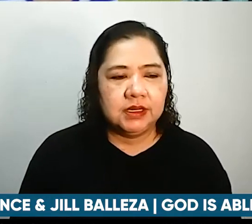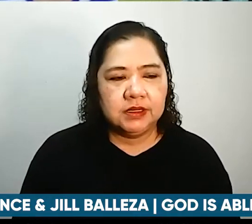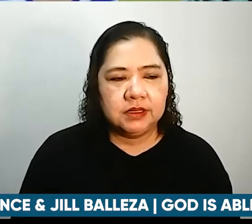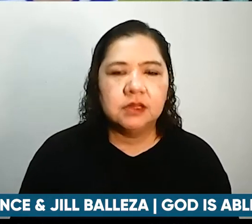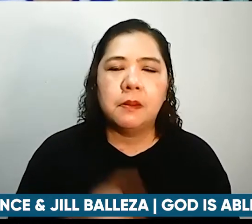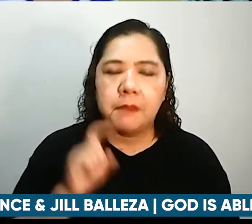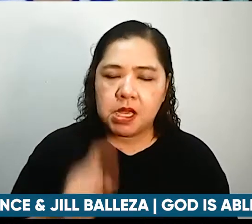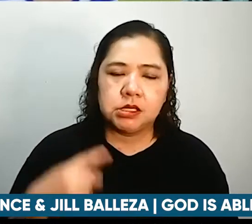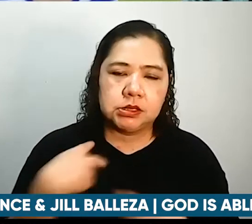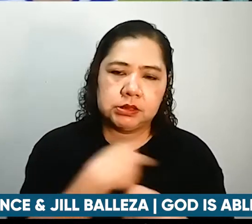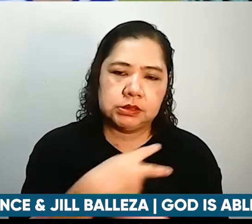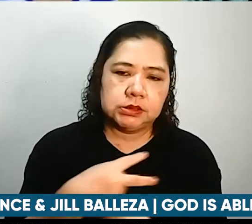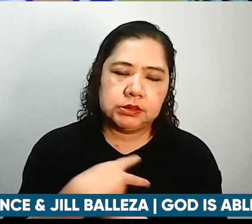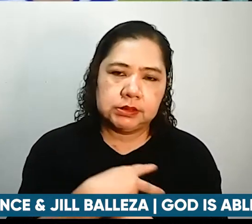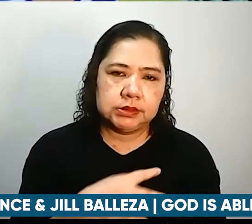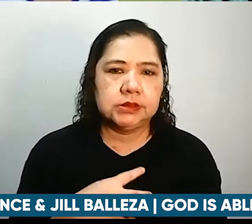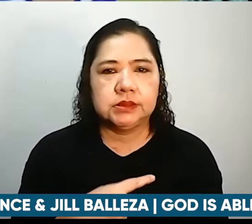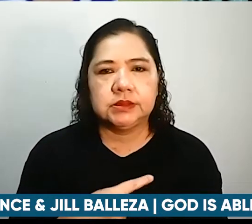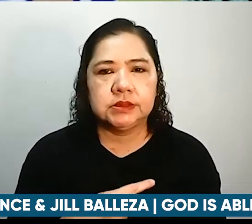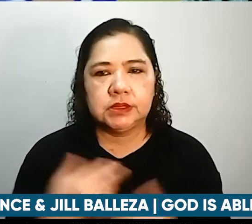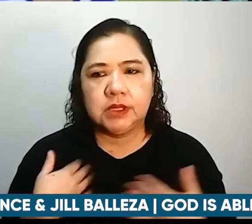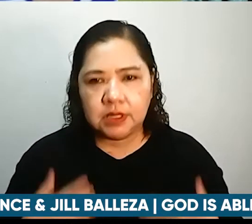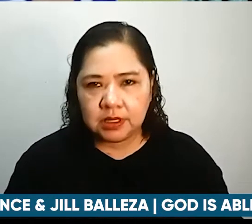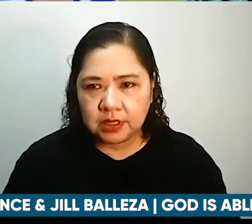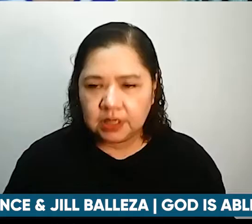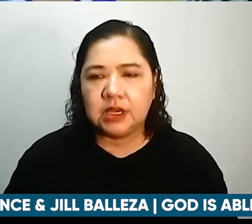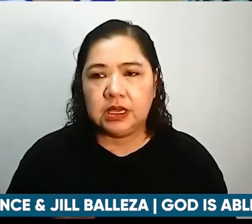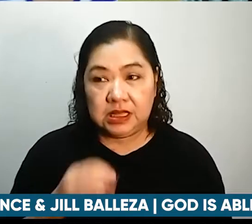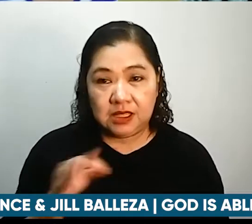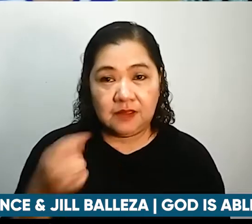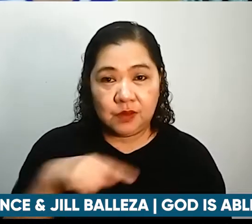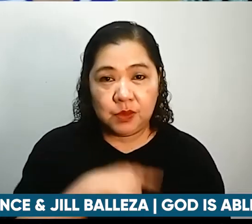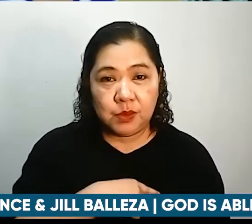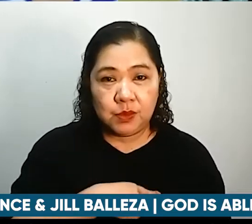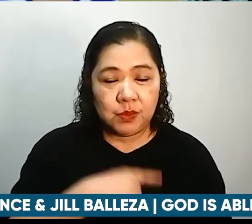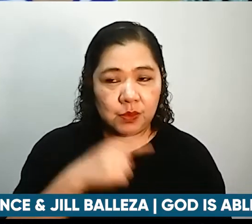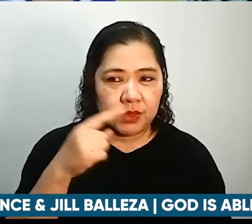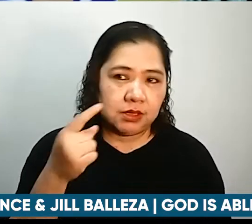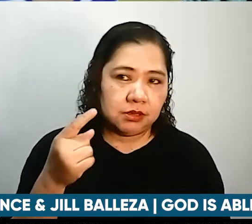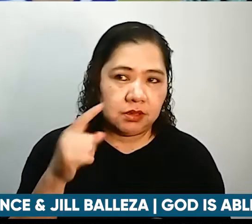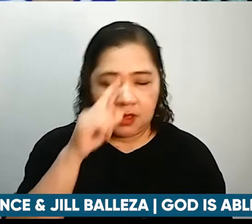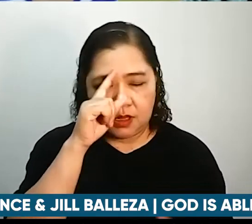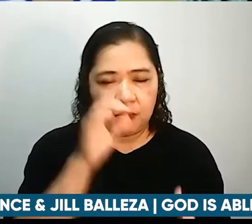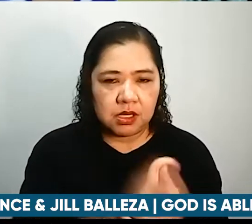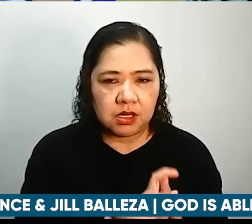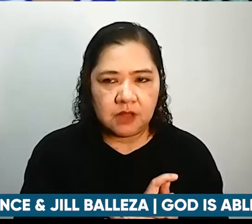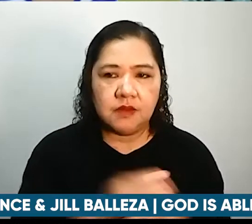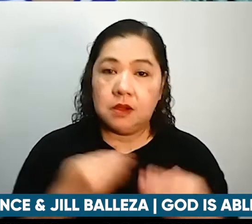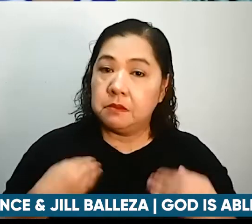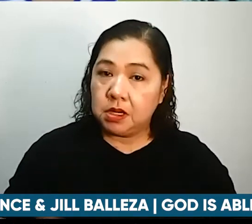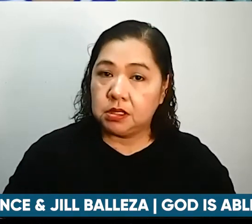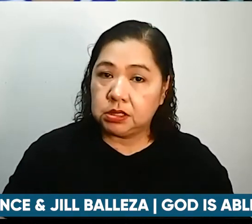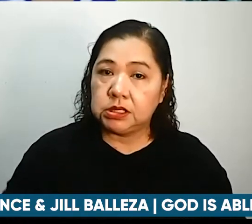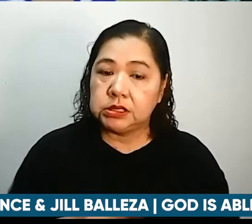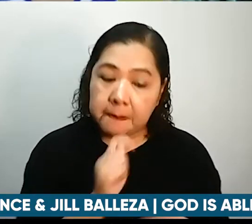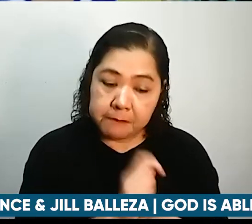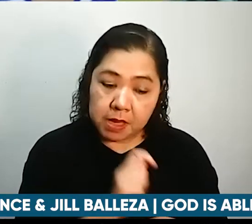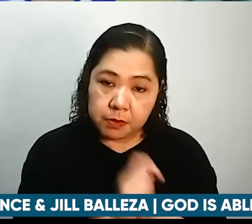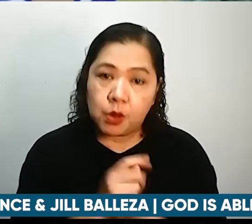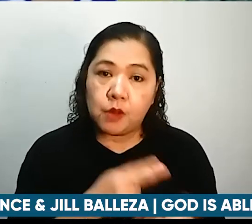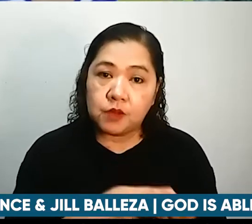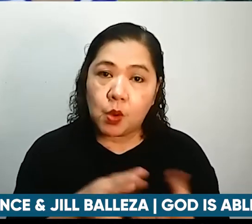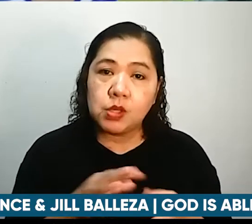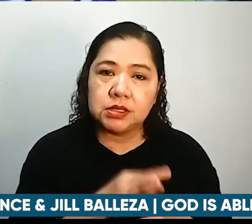naniniwala na temple to ni Holy Spirit at may ginagawa si God through our bodies, pangalagaan po natin po ito. Pero yun nga po, may mga